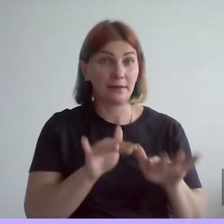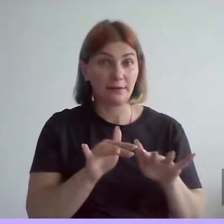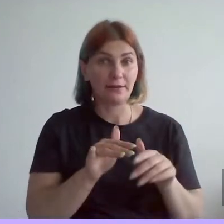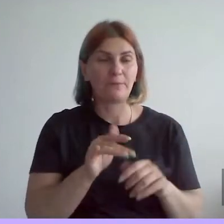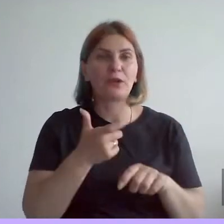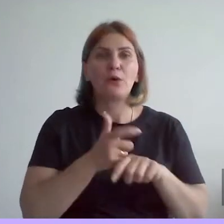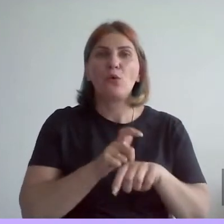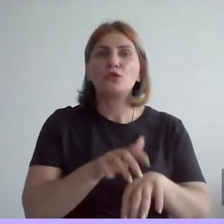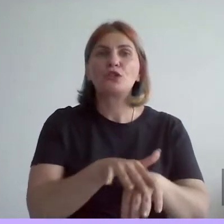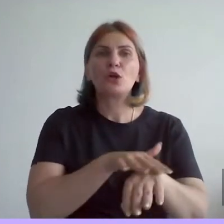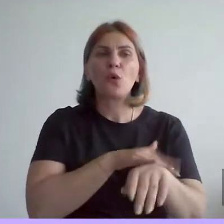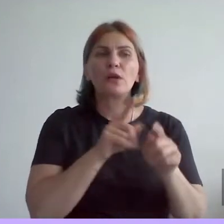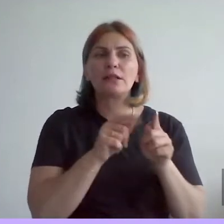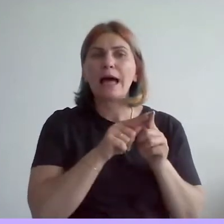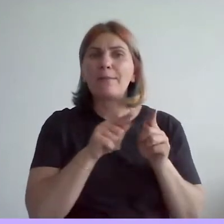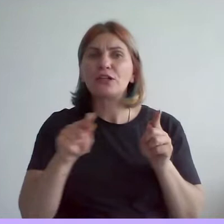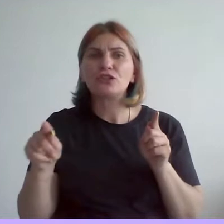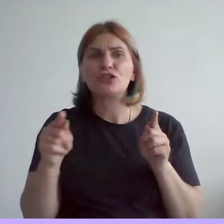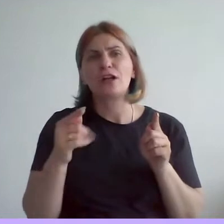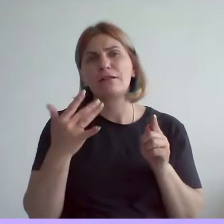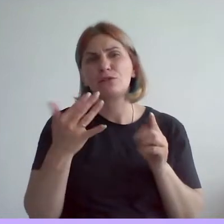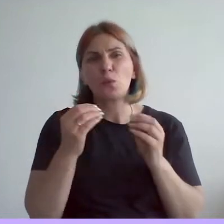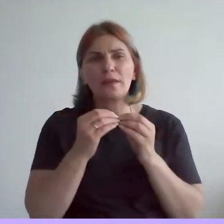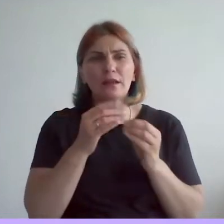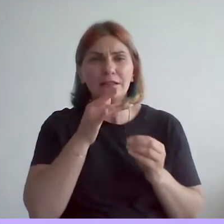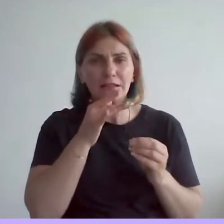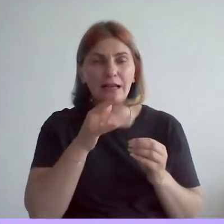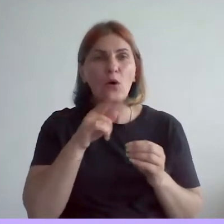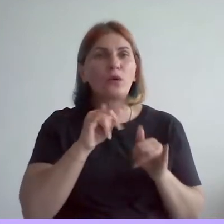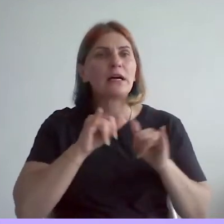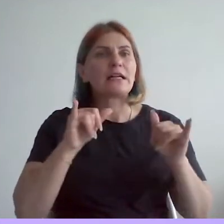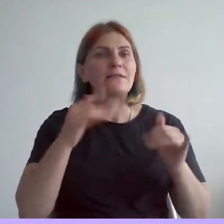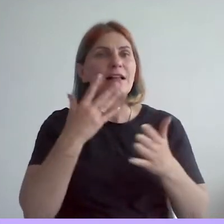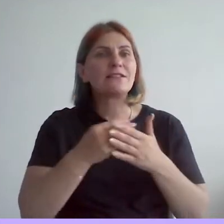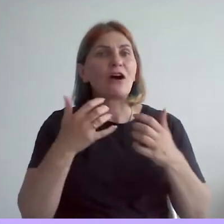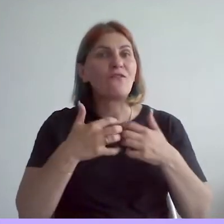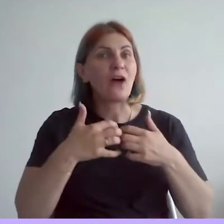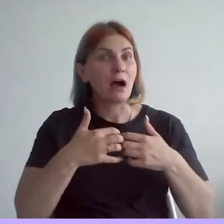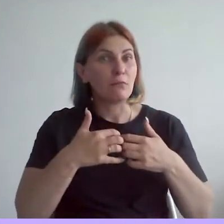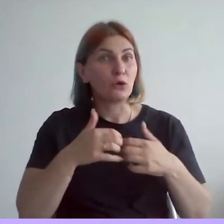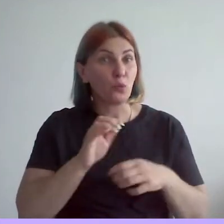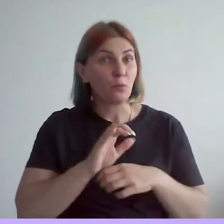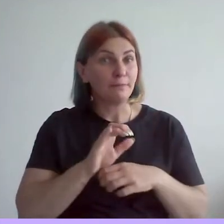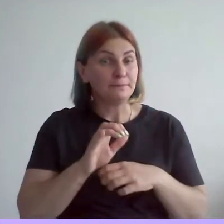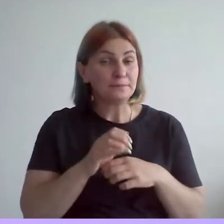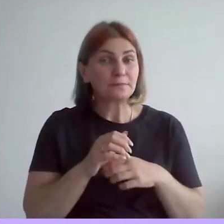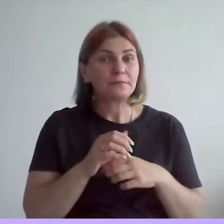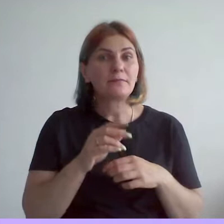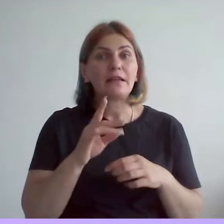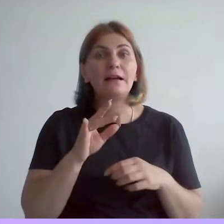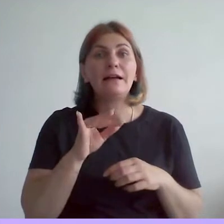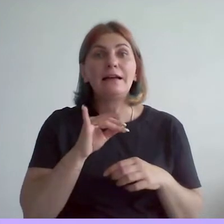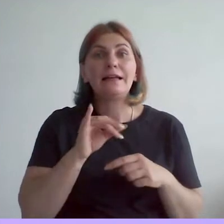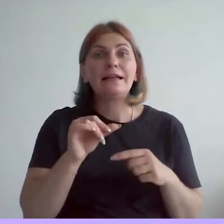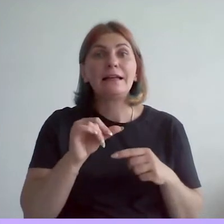долго, на протяжении нескольких десятков лет, Адольф Сио развивал свою фабрику. И что интересно, помимо вот этих